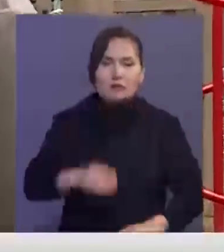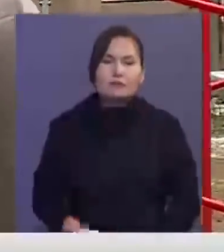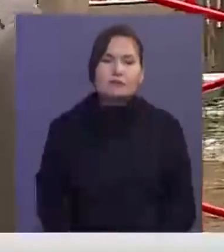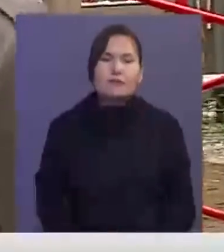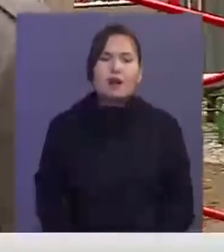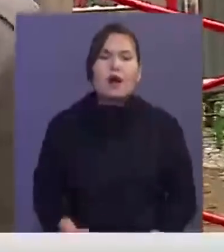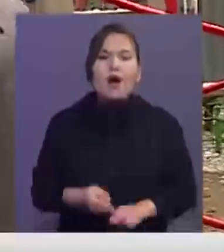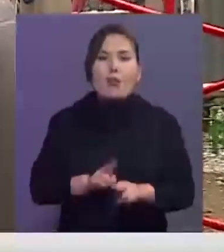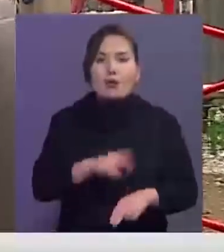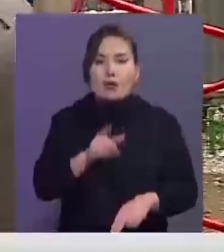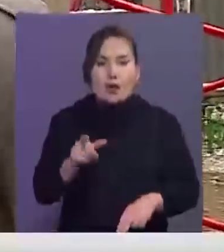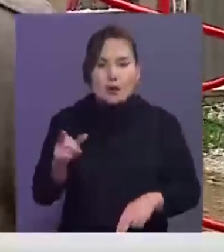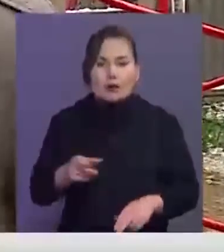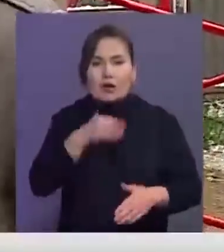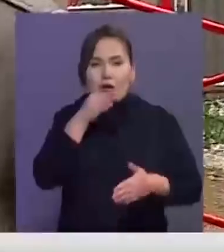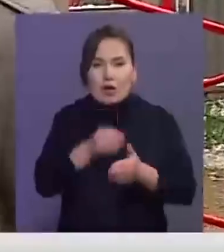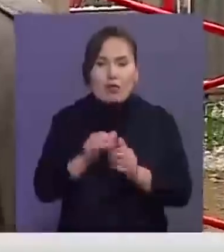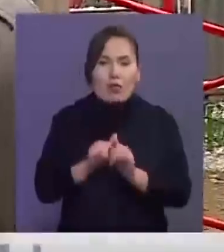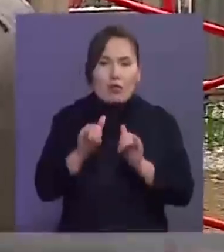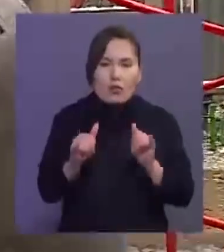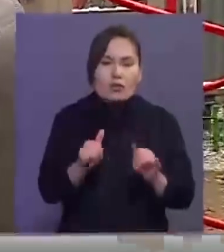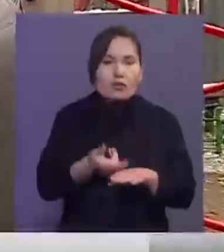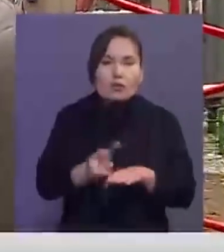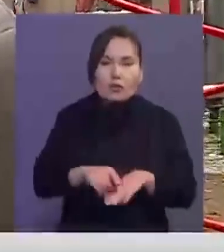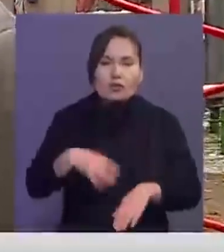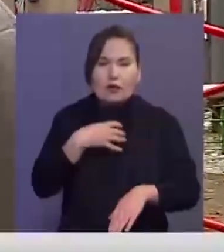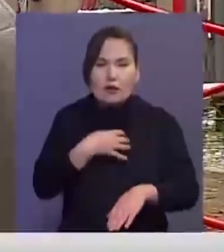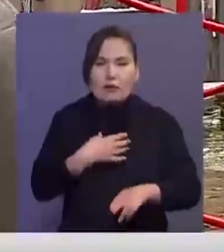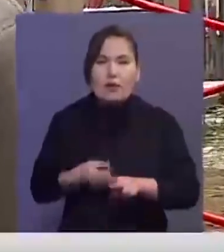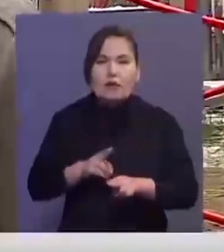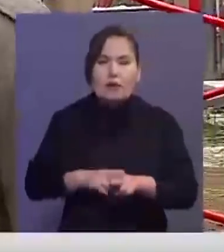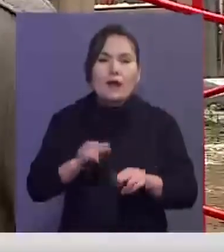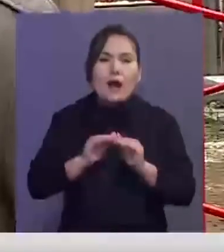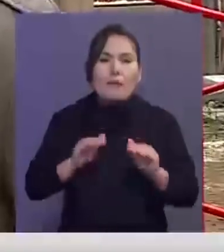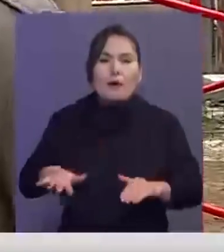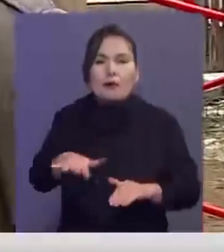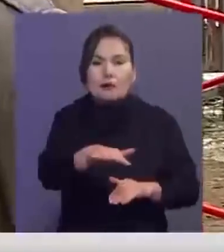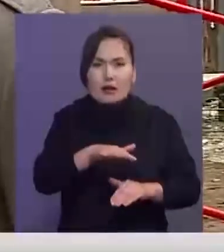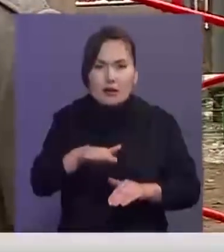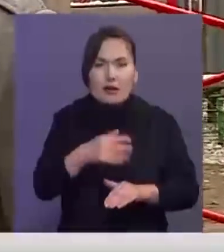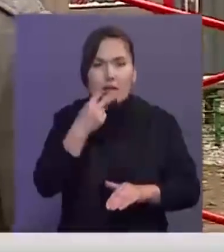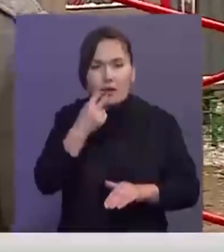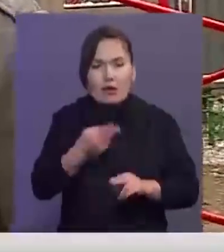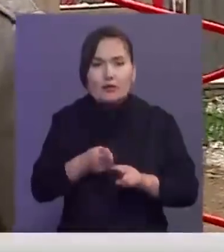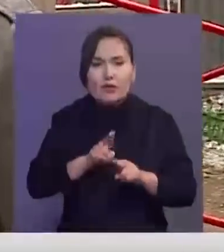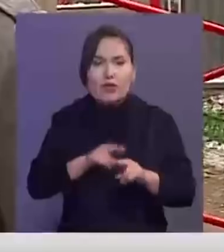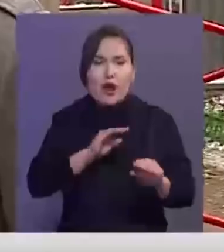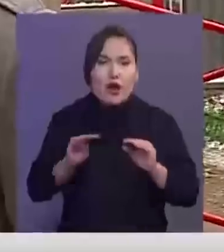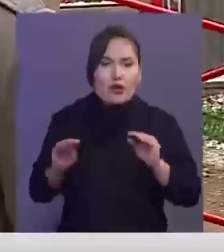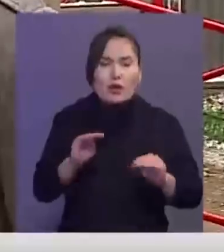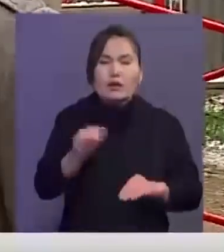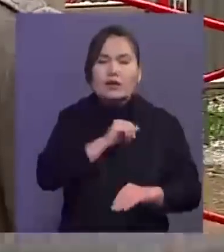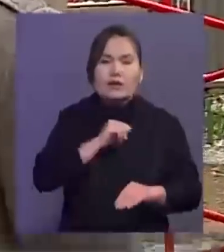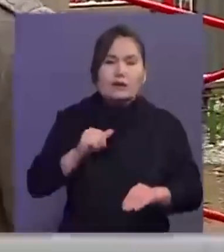Бұл түрғындарға жауап кершілікті артып қойамыз деген сөз емес. Мәселен, балылар алаң қайын алайық, ондағы жабдықтардың бірін өздері